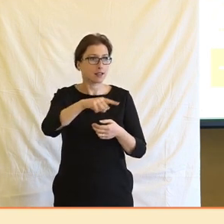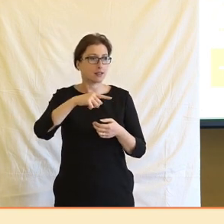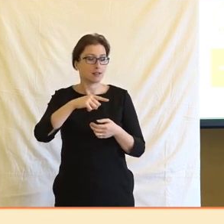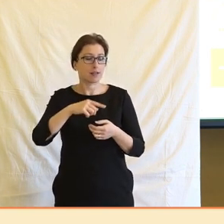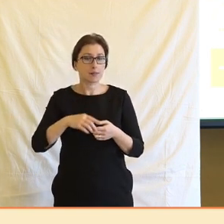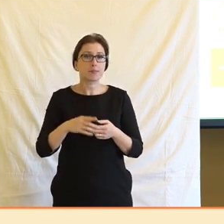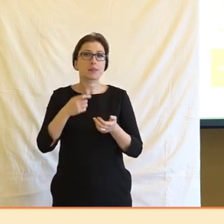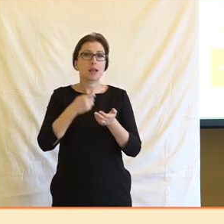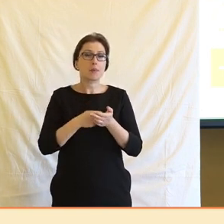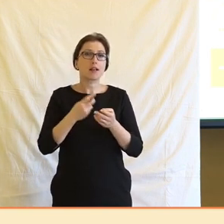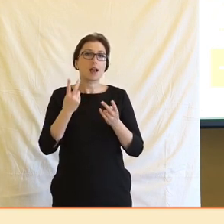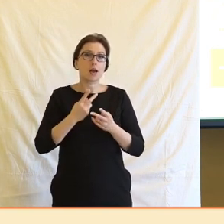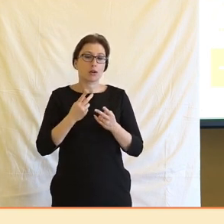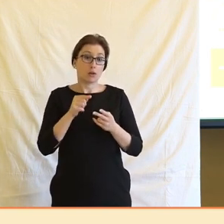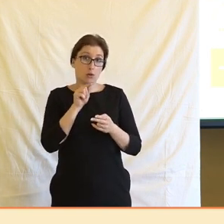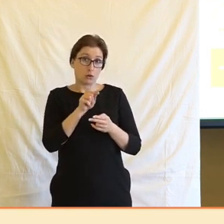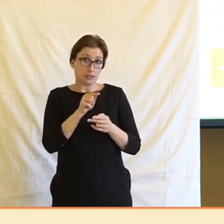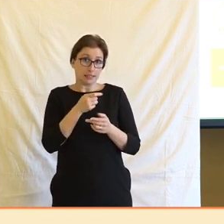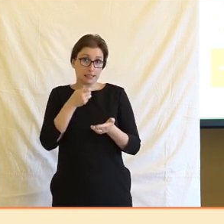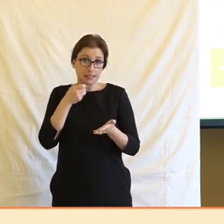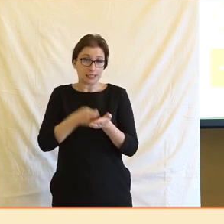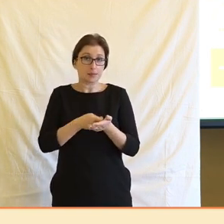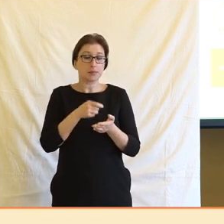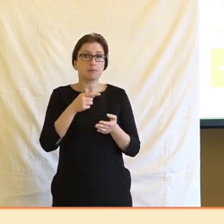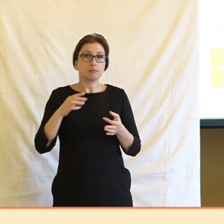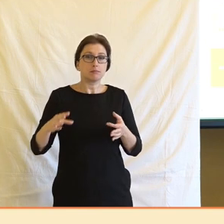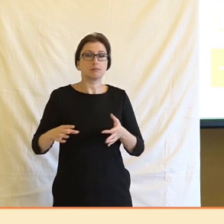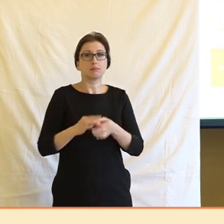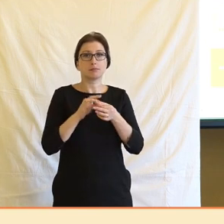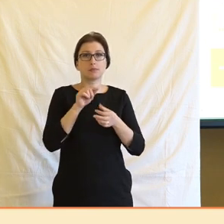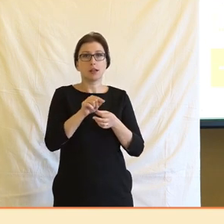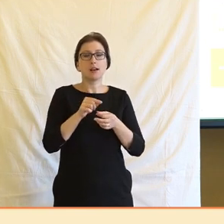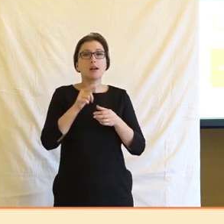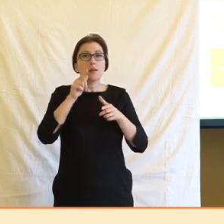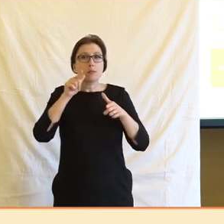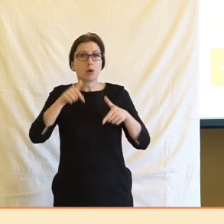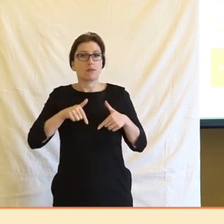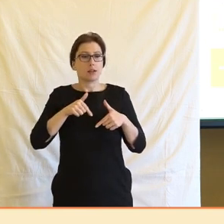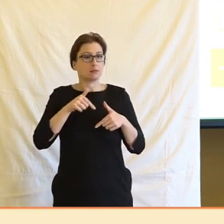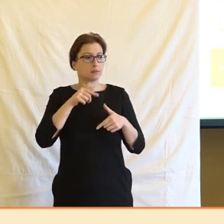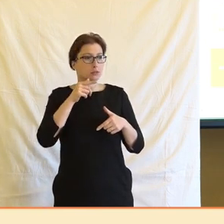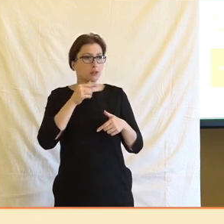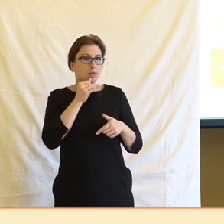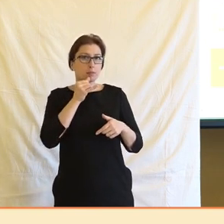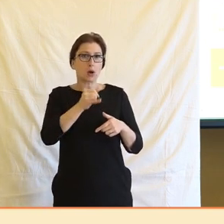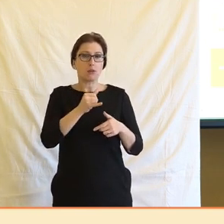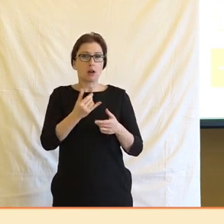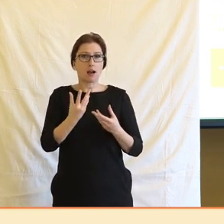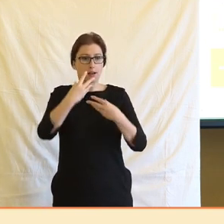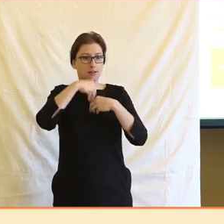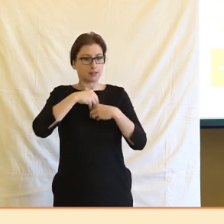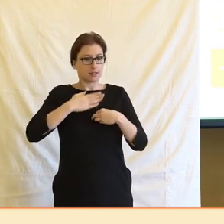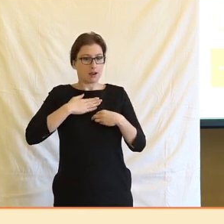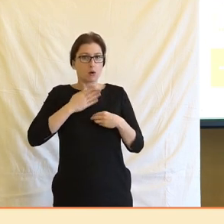demonstrovaná a citlivě vnímaná vysoká míra vlastně profesní a lidské integrity, která se tam vlastně docela tím